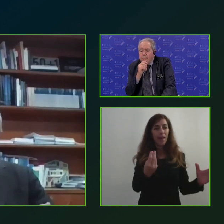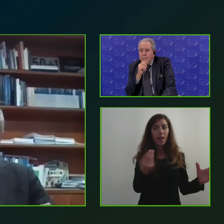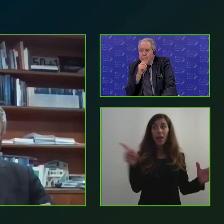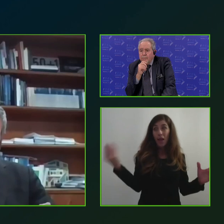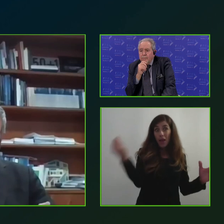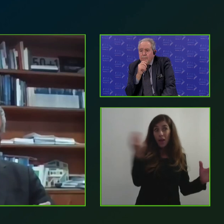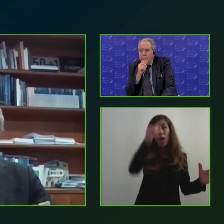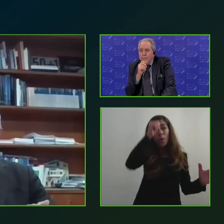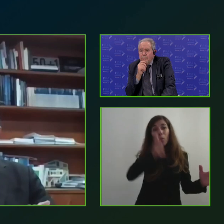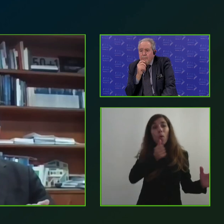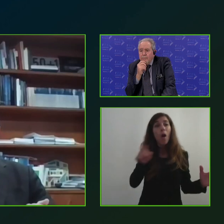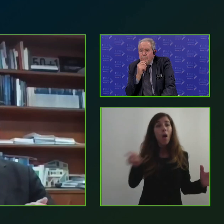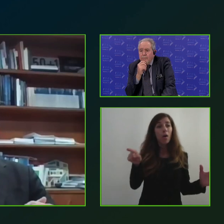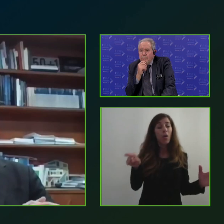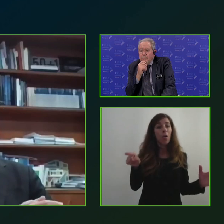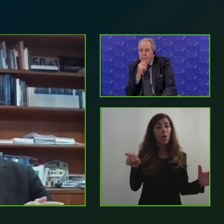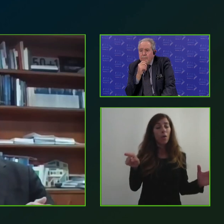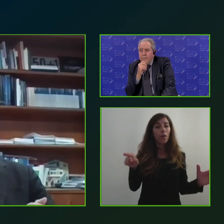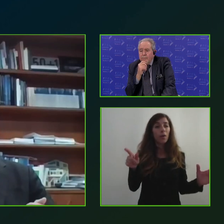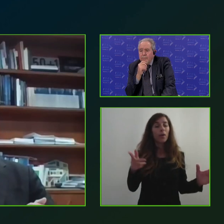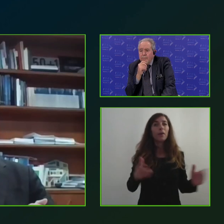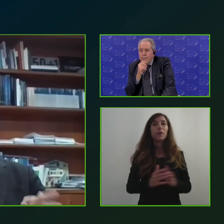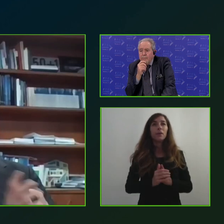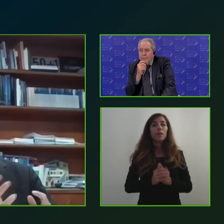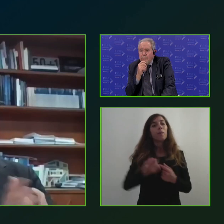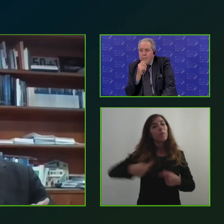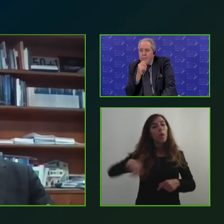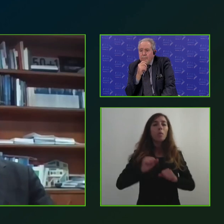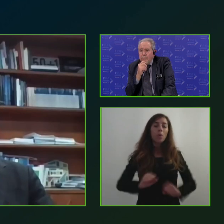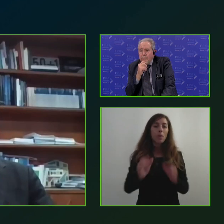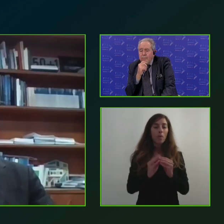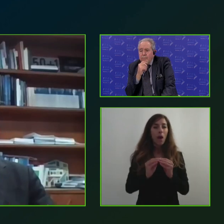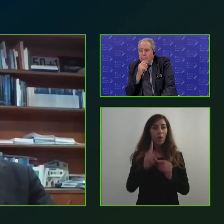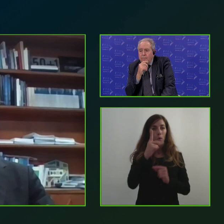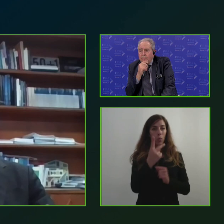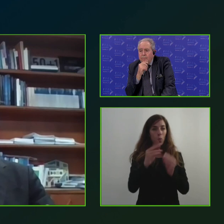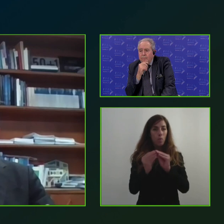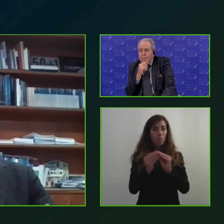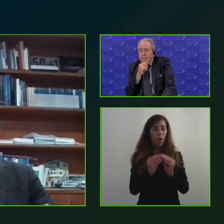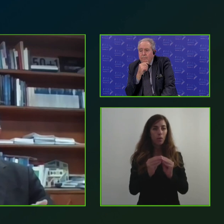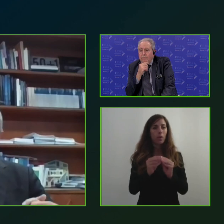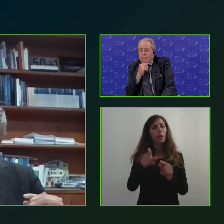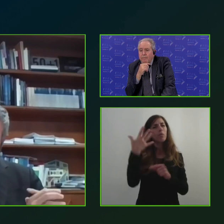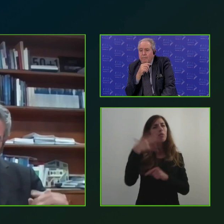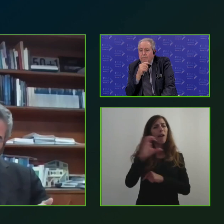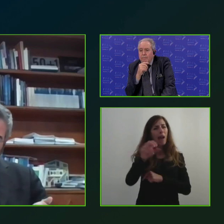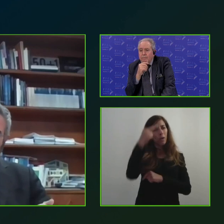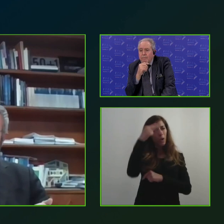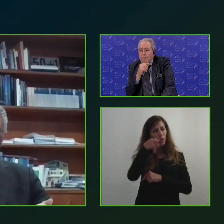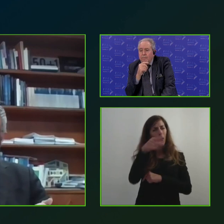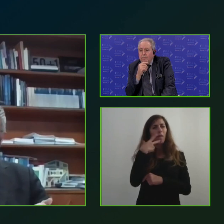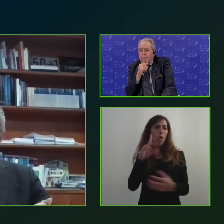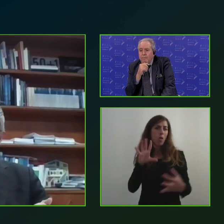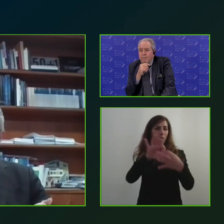smogliono noi possiamo farlo in due modi ricordavi tu Carlo io voglio ricollegarmi proprio a questo lo